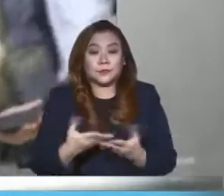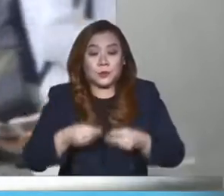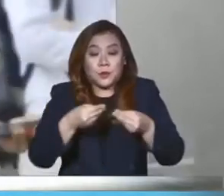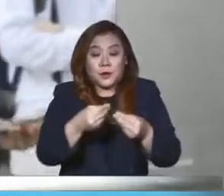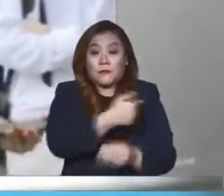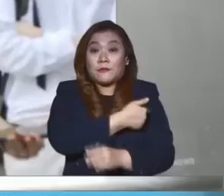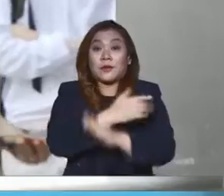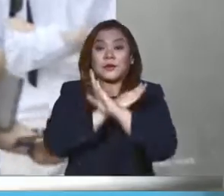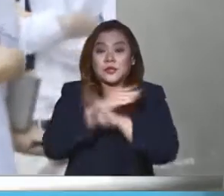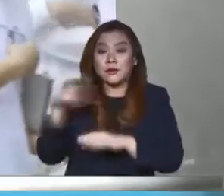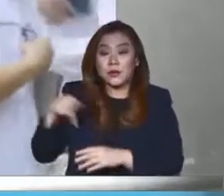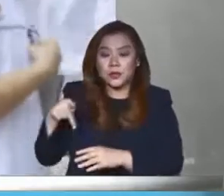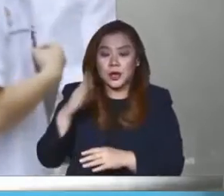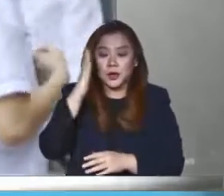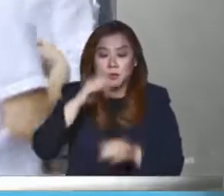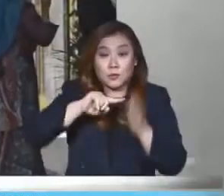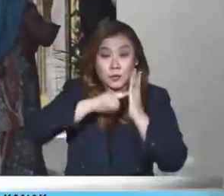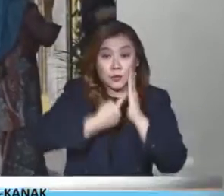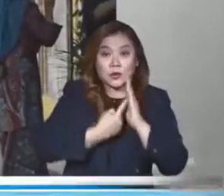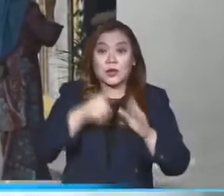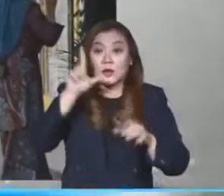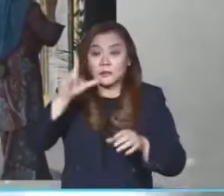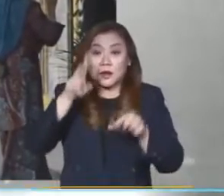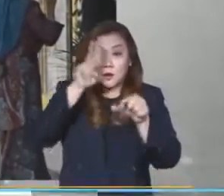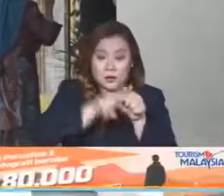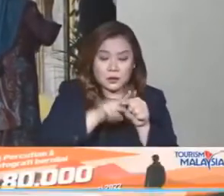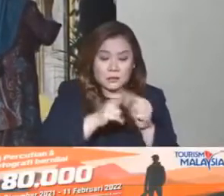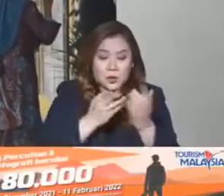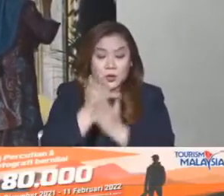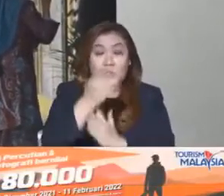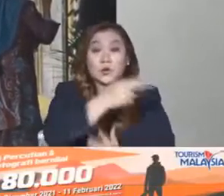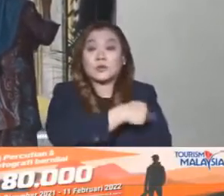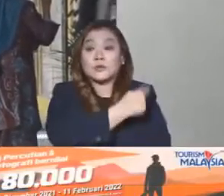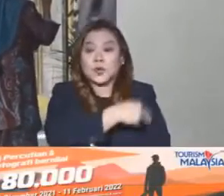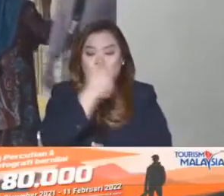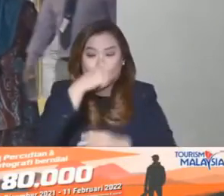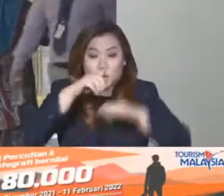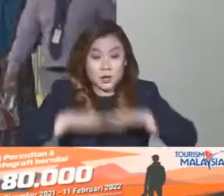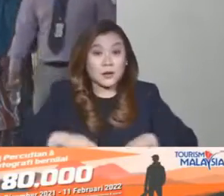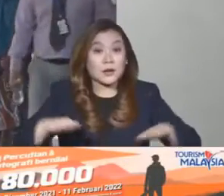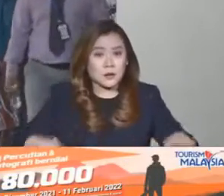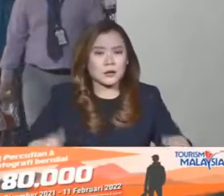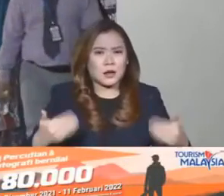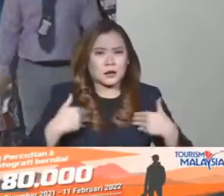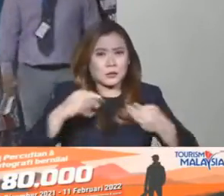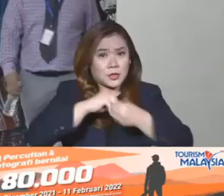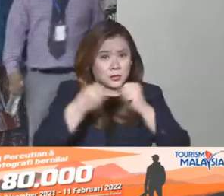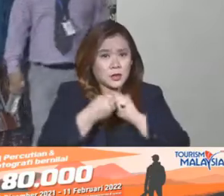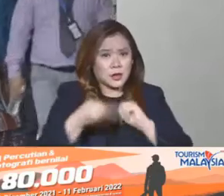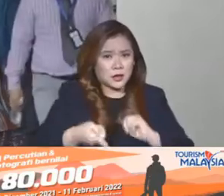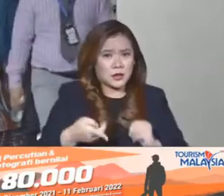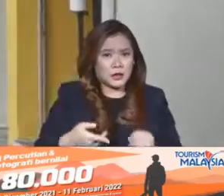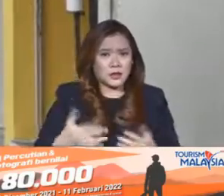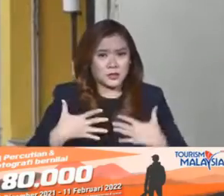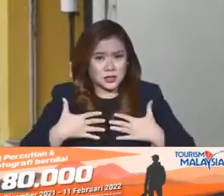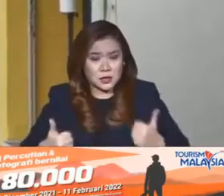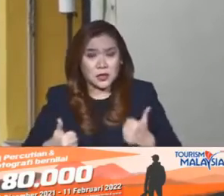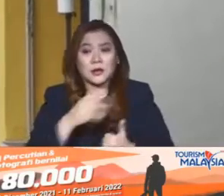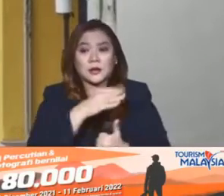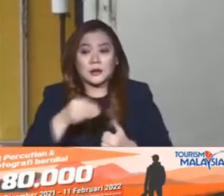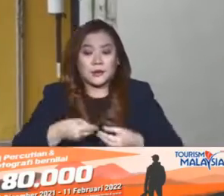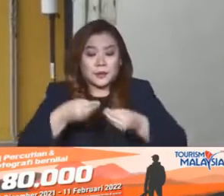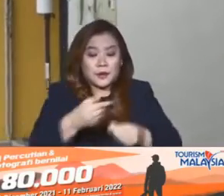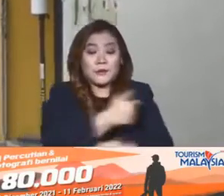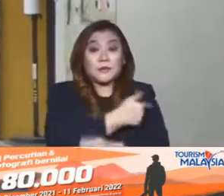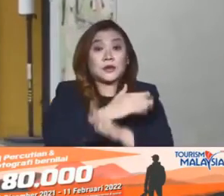akan dilaksanakan di Lembah Kelang melalui hospital bagi kanak-kanak yang mempunyai masalah perubatan manakala pemberian